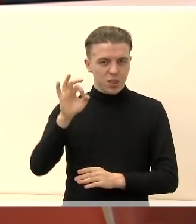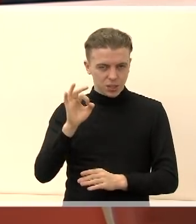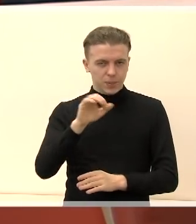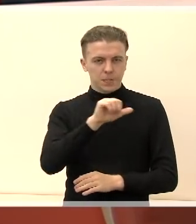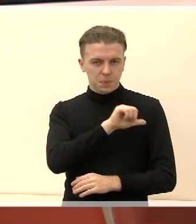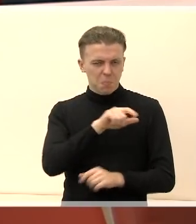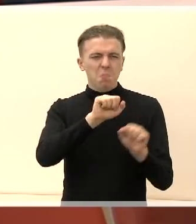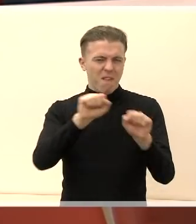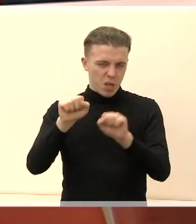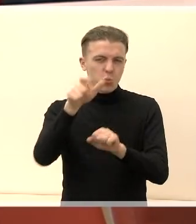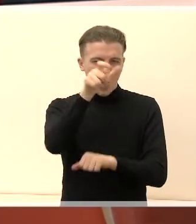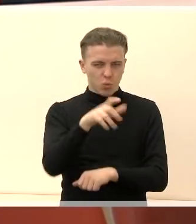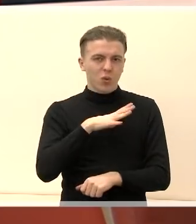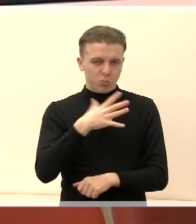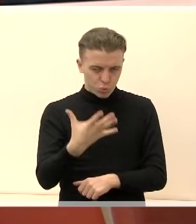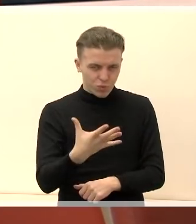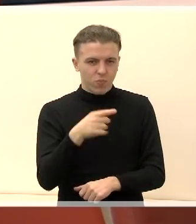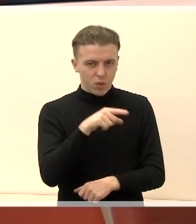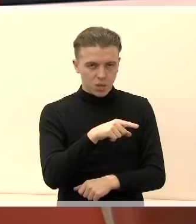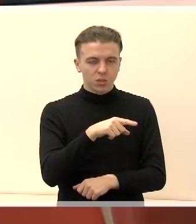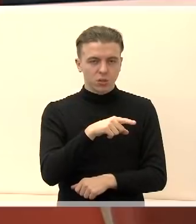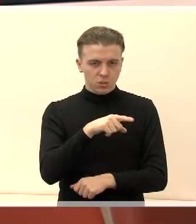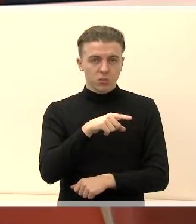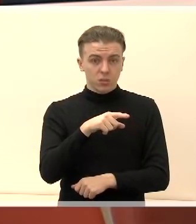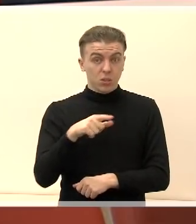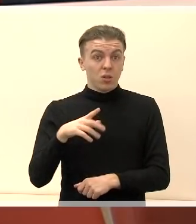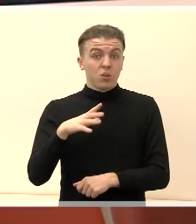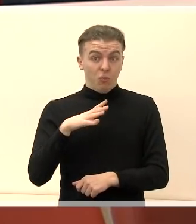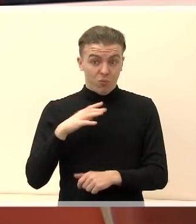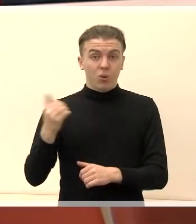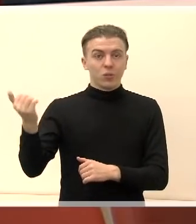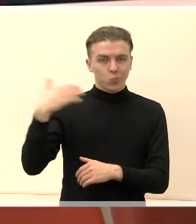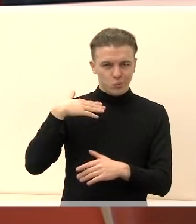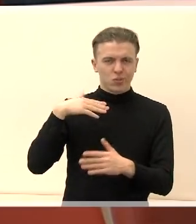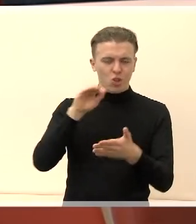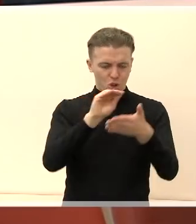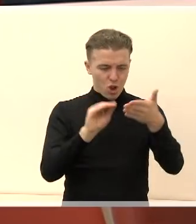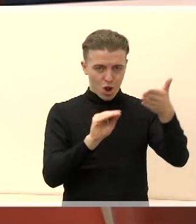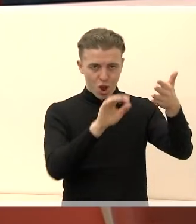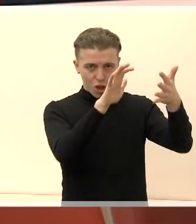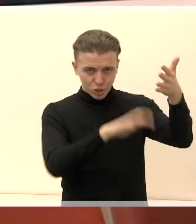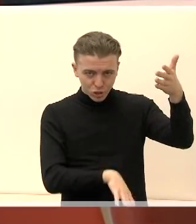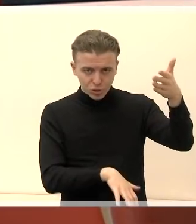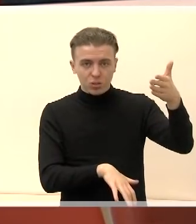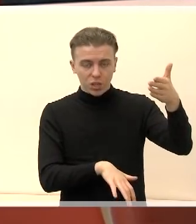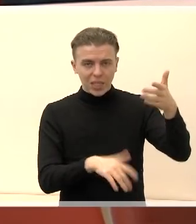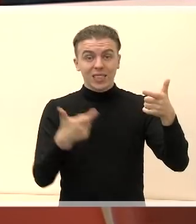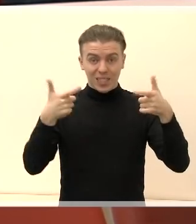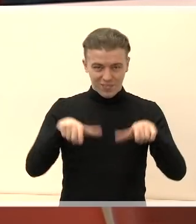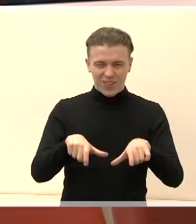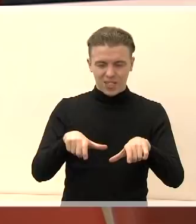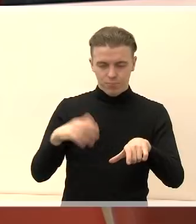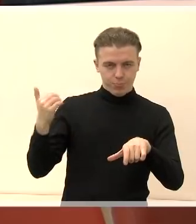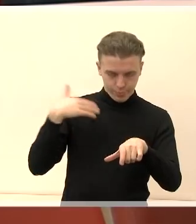pavaduotojas sporto centro departamento, buvo atsiuntęs raštą savivaldybėj, kad mes